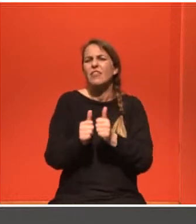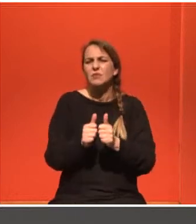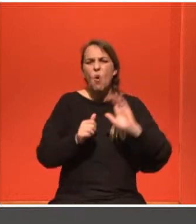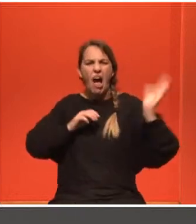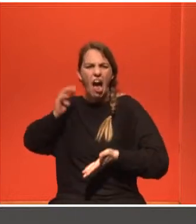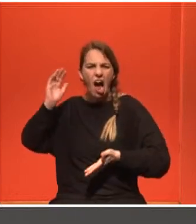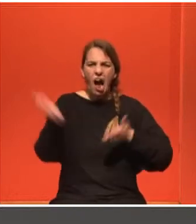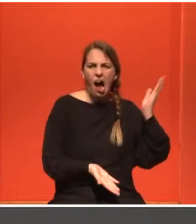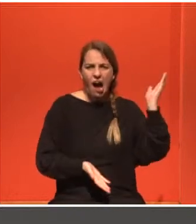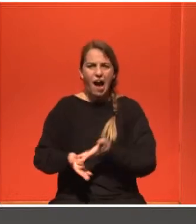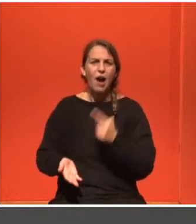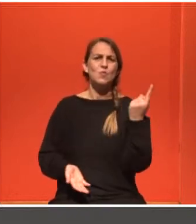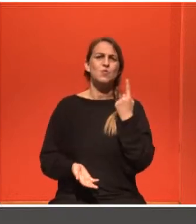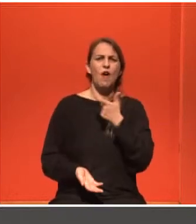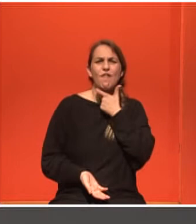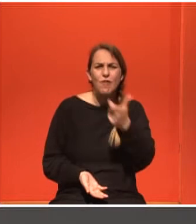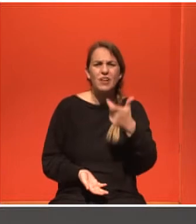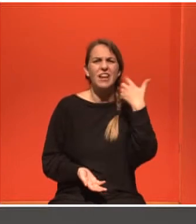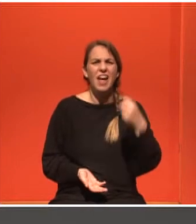στις βίαιες αντιδράσεις.